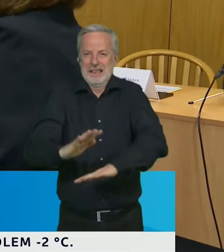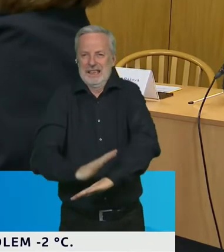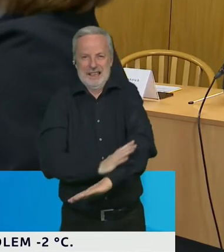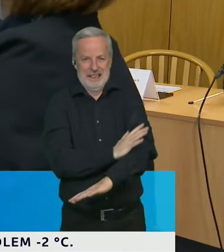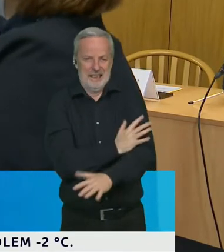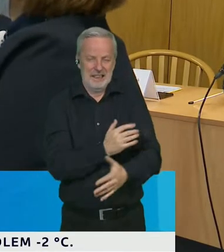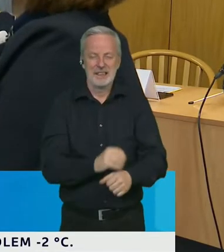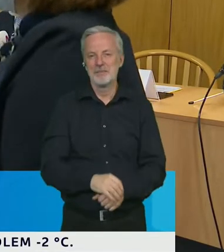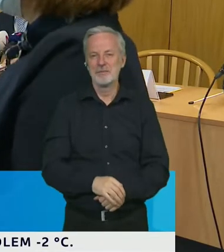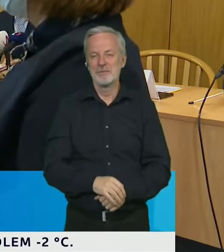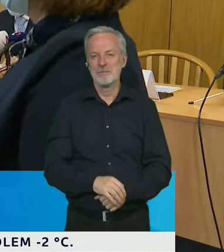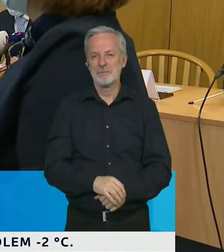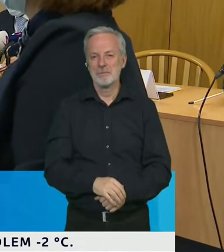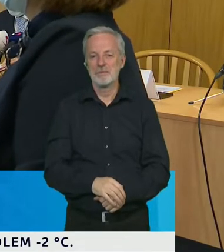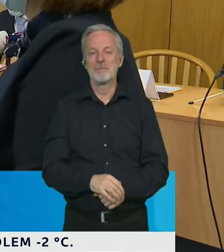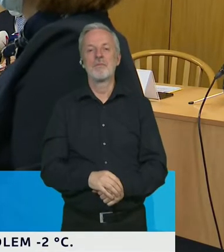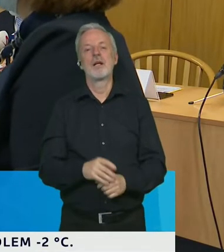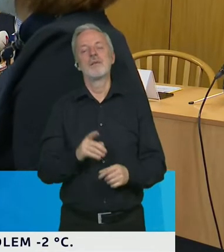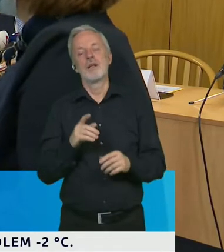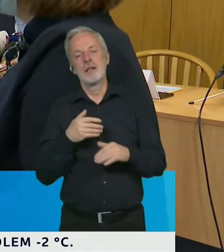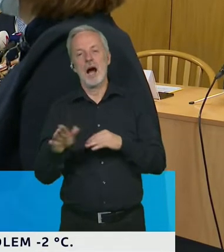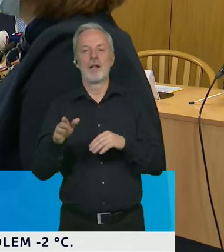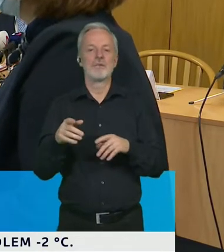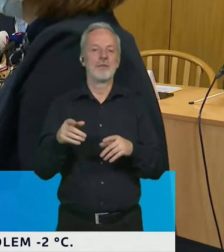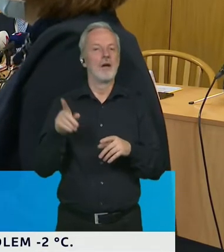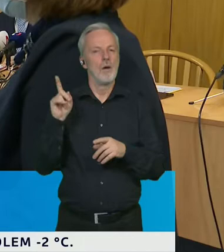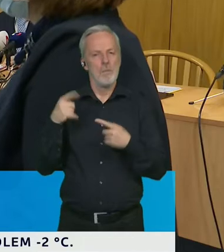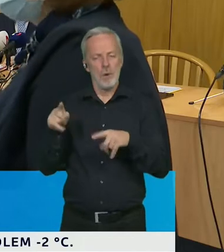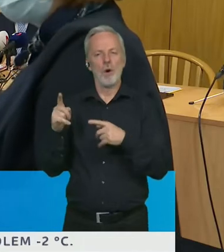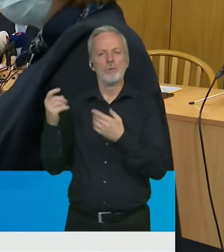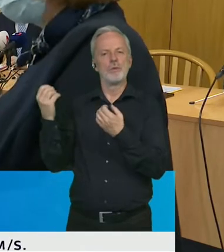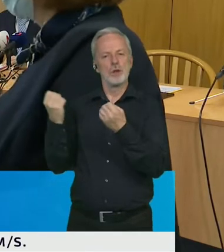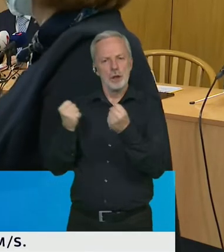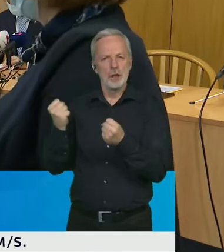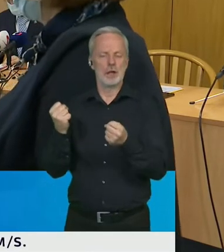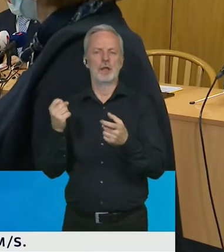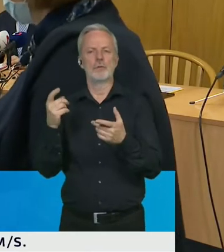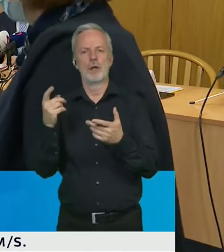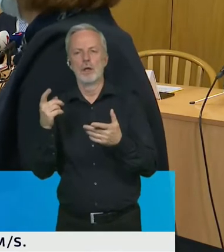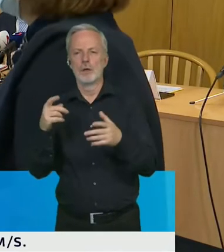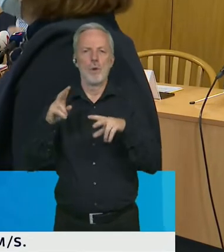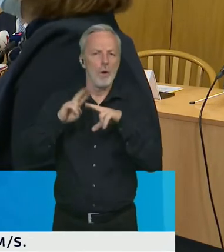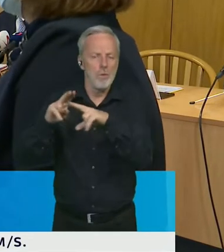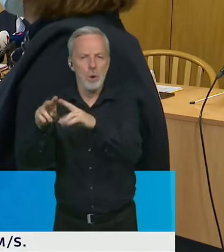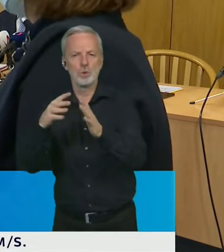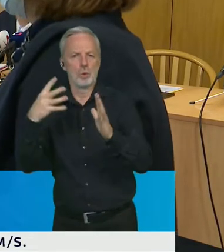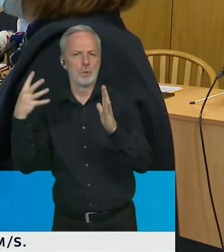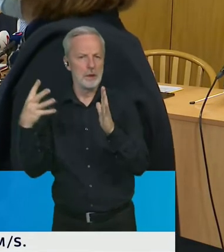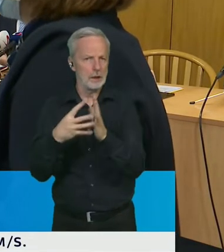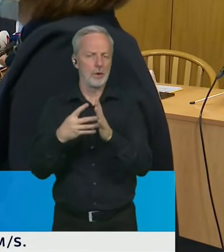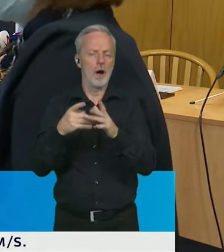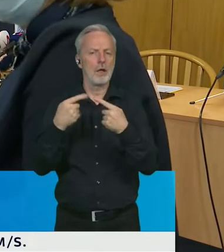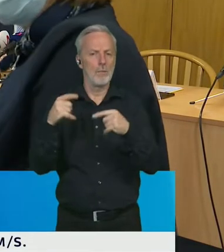Tak pro řízení vlastně těch kapacit a usnadnění testování pro občany vlastně je